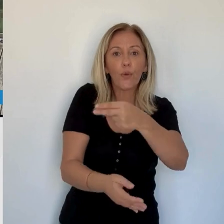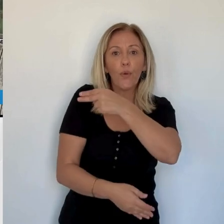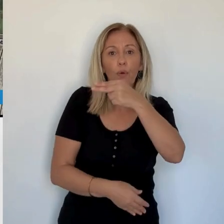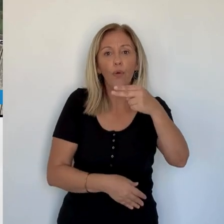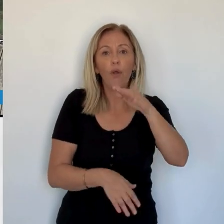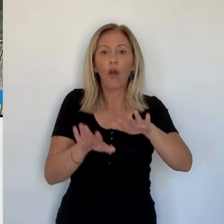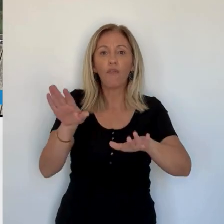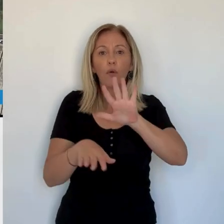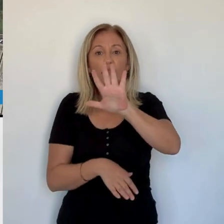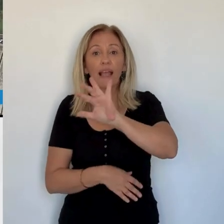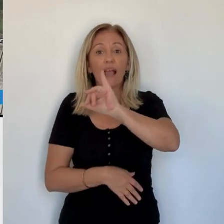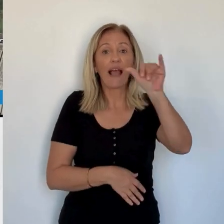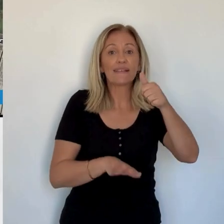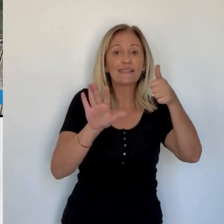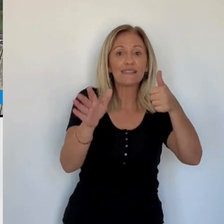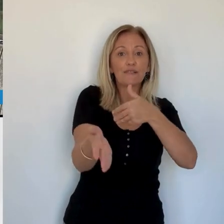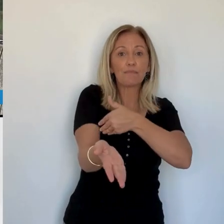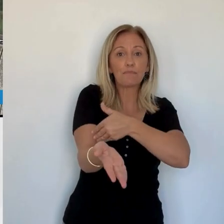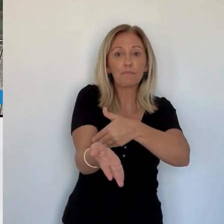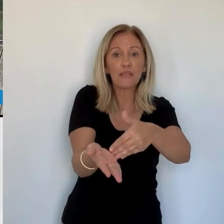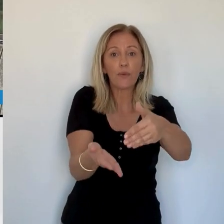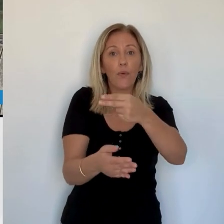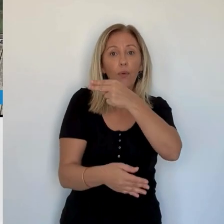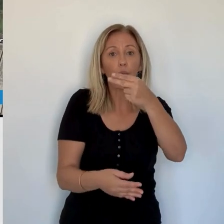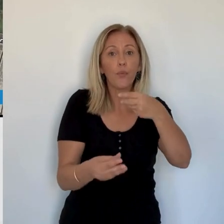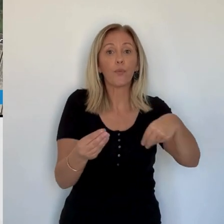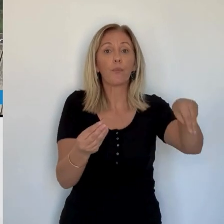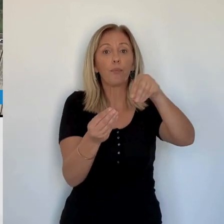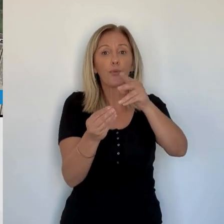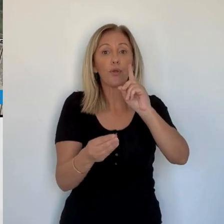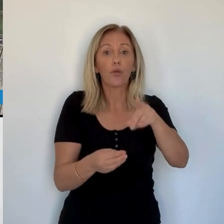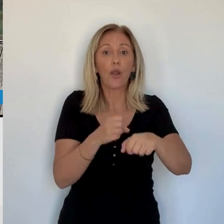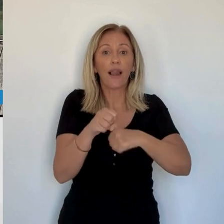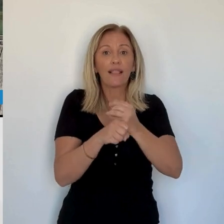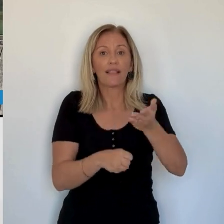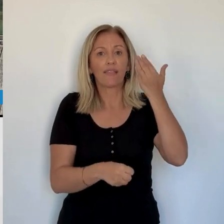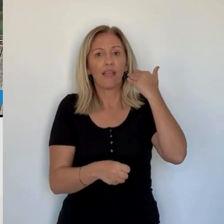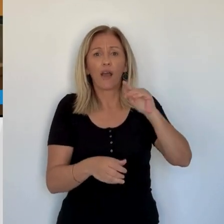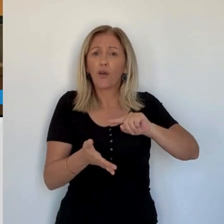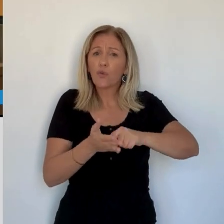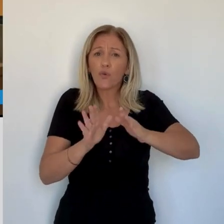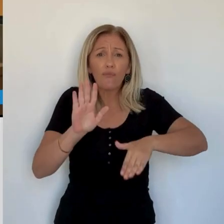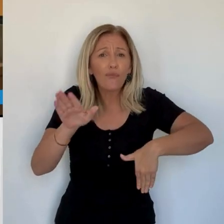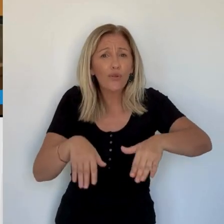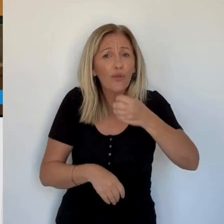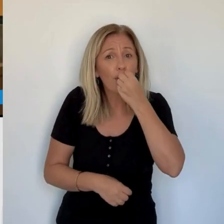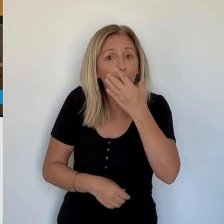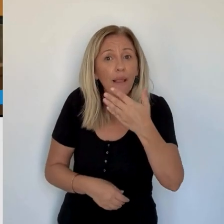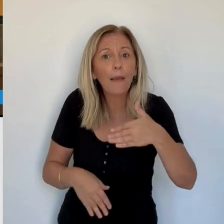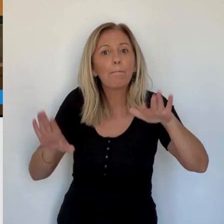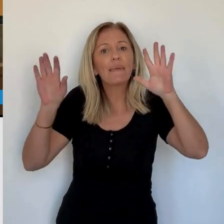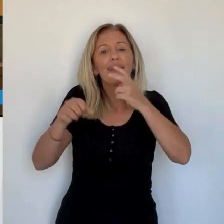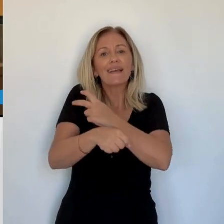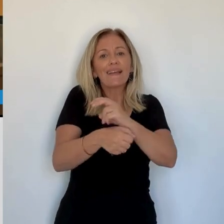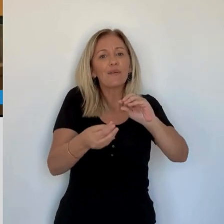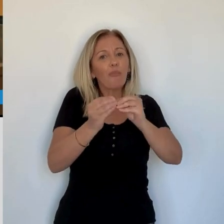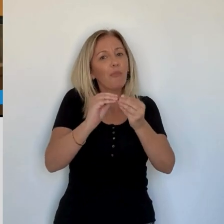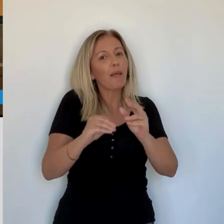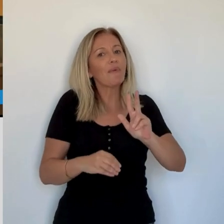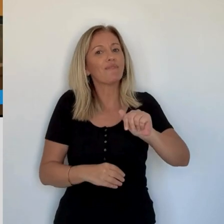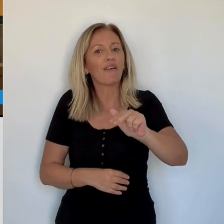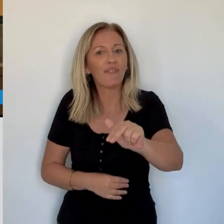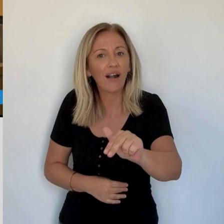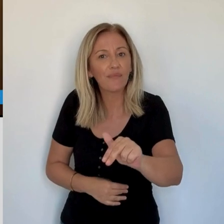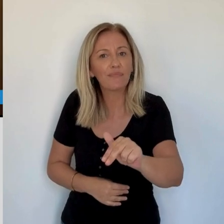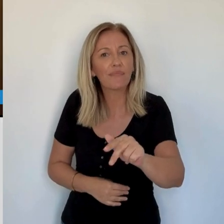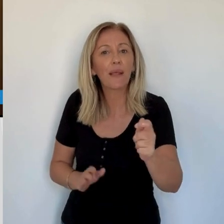collectivité est une machine qui fonctionne bien, mais qui prévoit des difficultés à venir. En mars dernier, le vote du budget